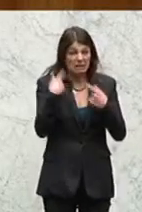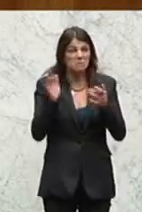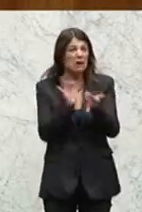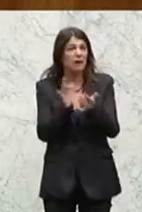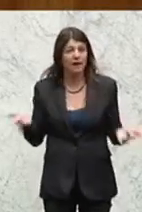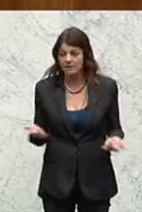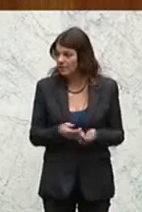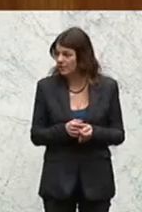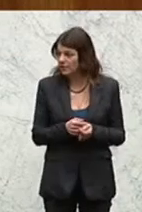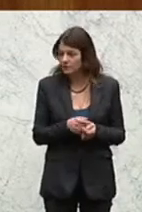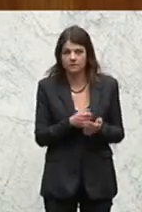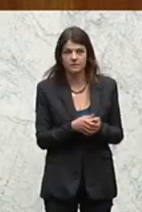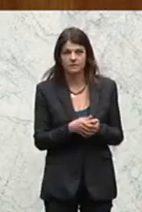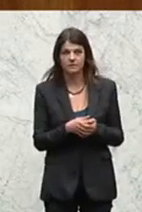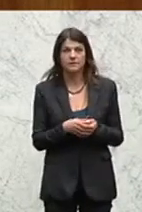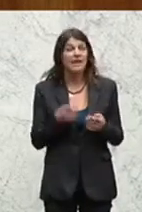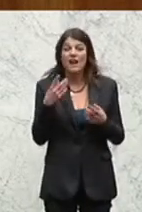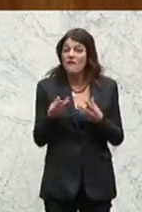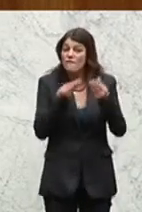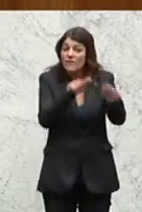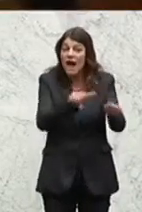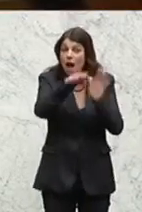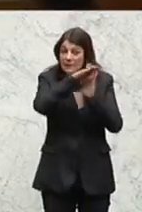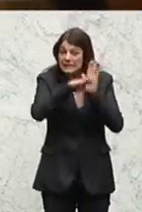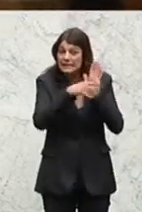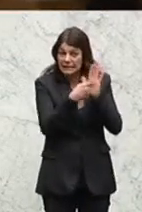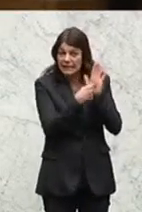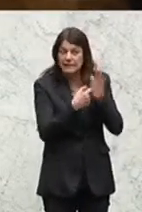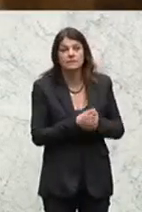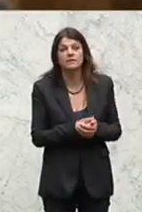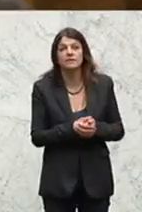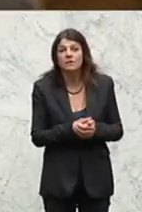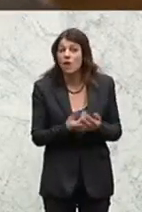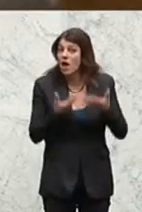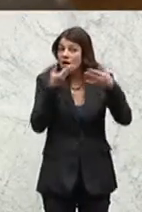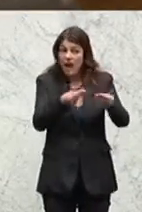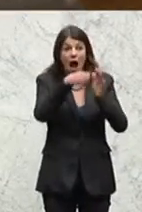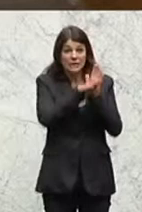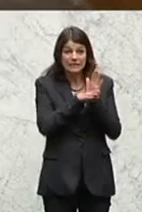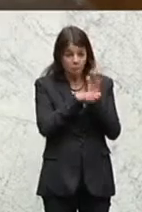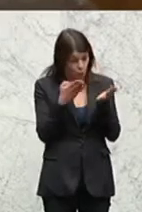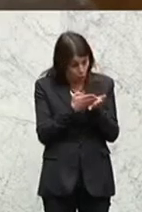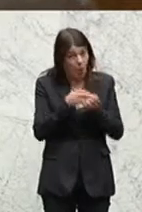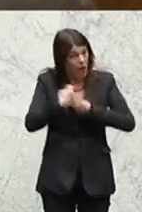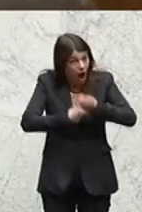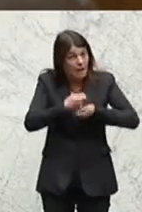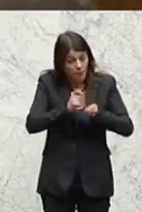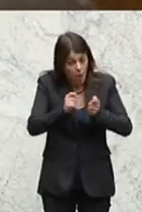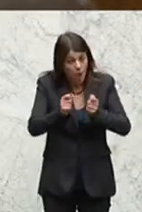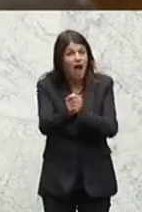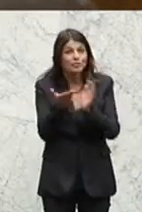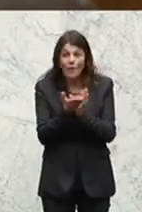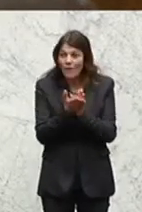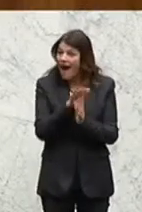ist, das Vergabegesetz ist im Fluss. Und mit aller